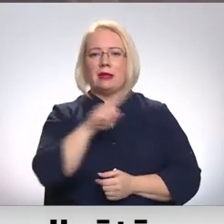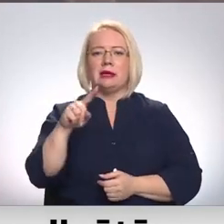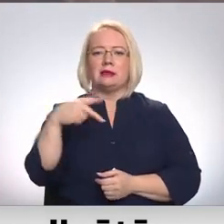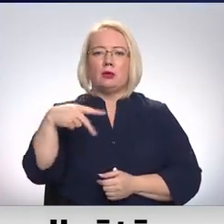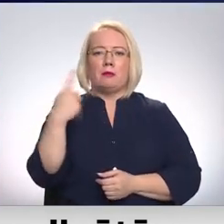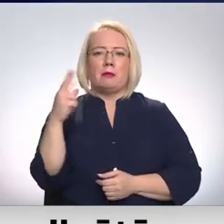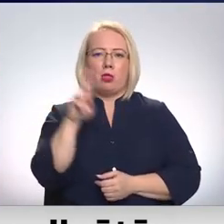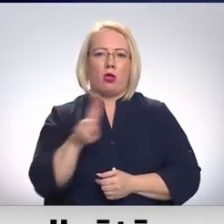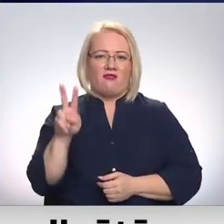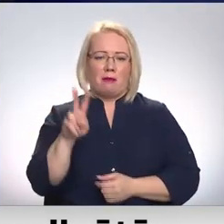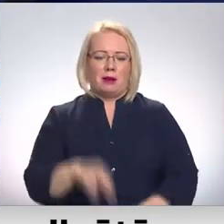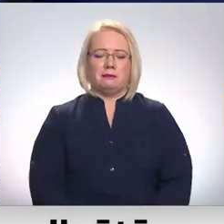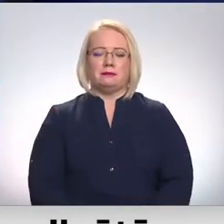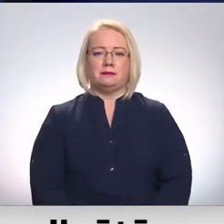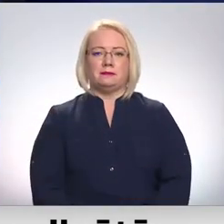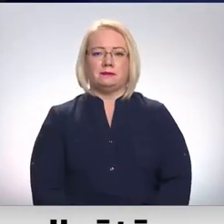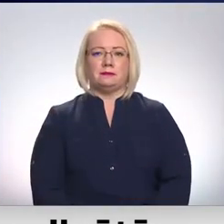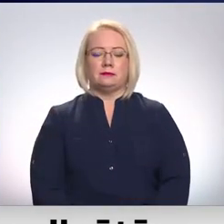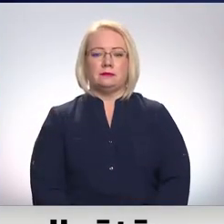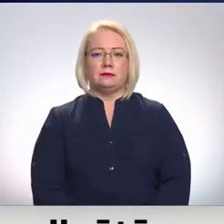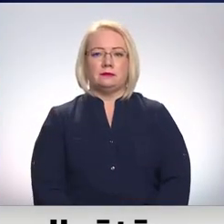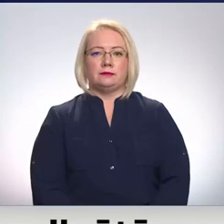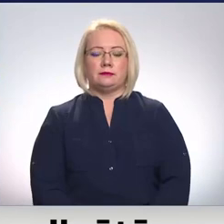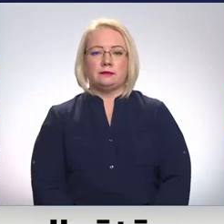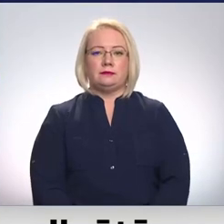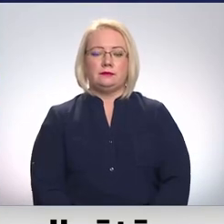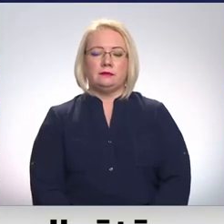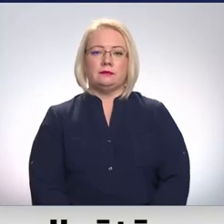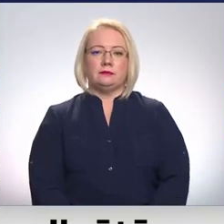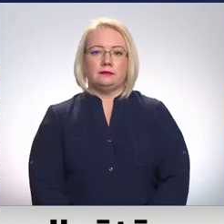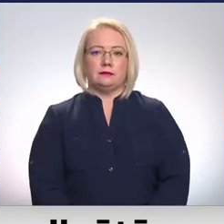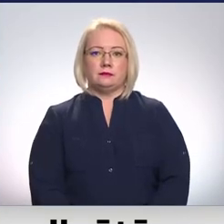novembrim. Beatrice Jakobsona, Arvijas Gailums, Latvijas regionālā televīzija.